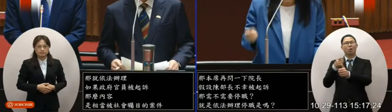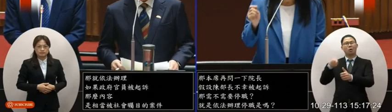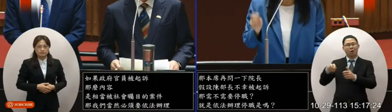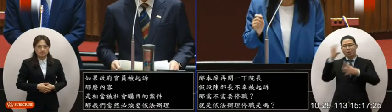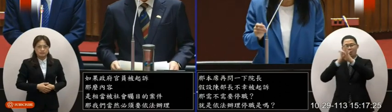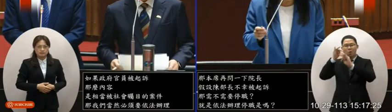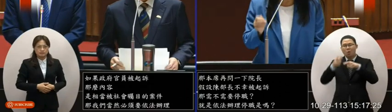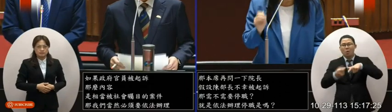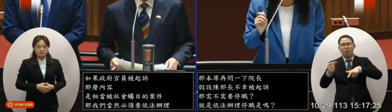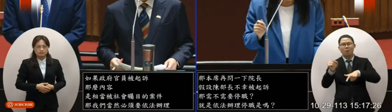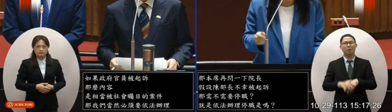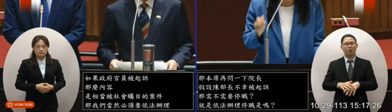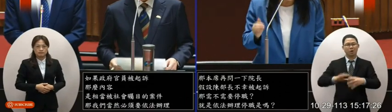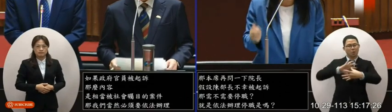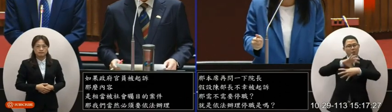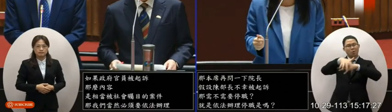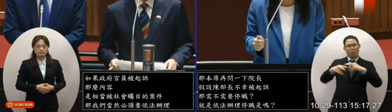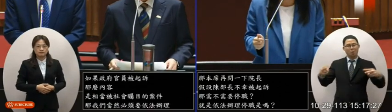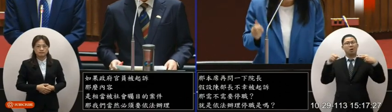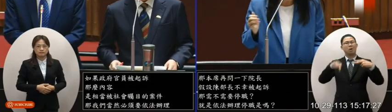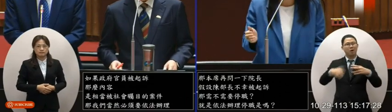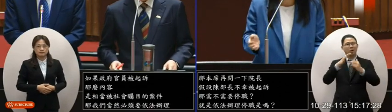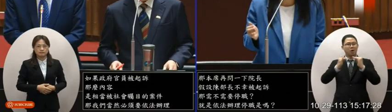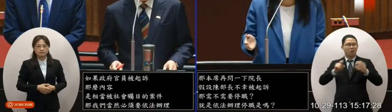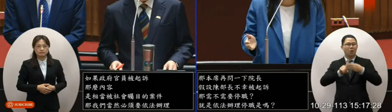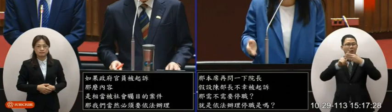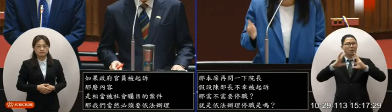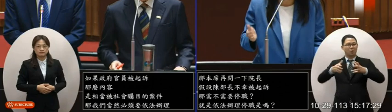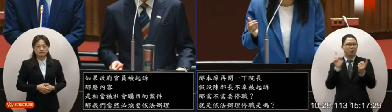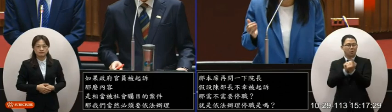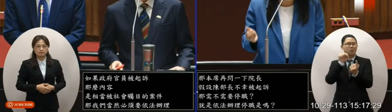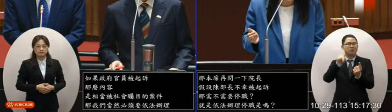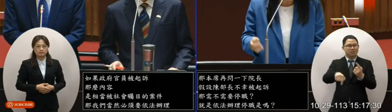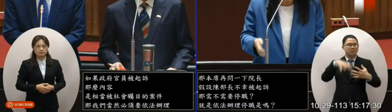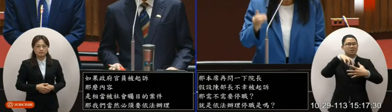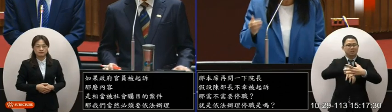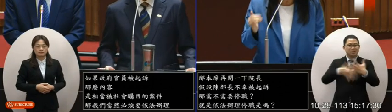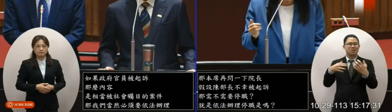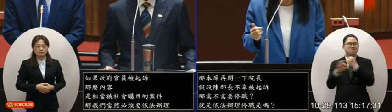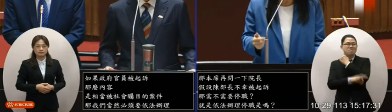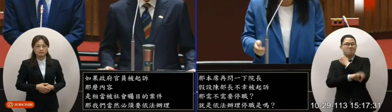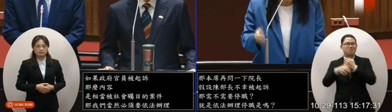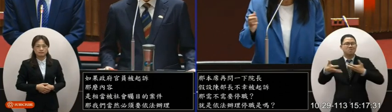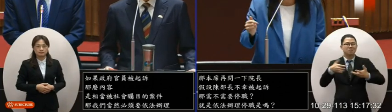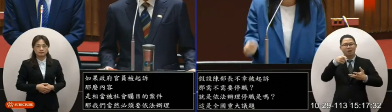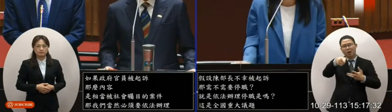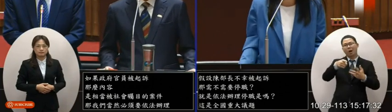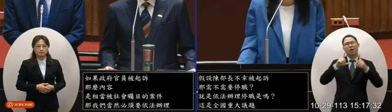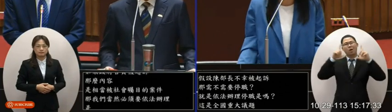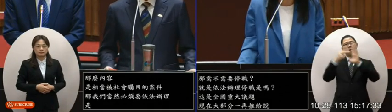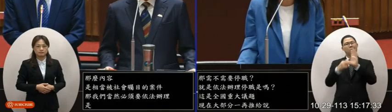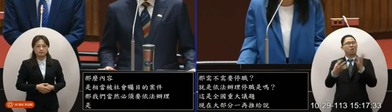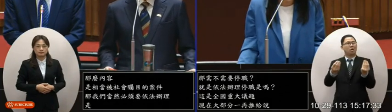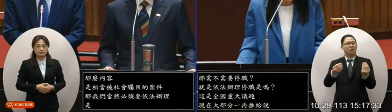啊等等全世界都在看哪一個民主國家面對這麼大的醜聞弊案不出來說明這買